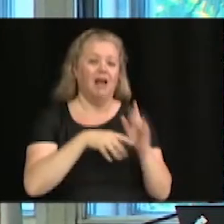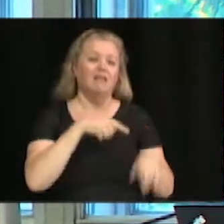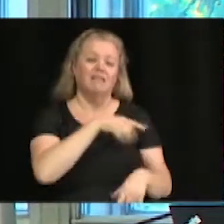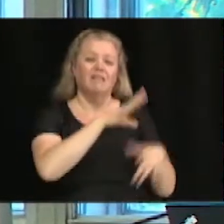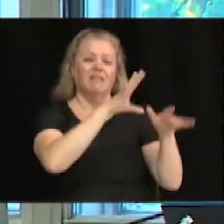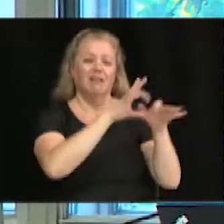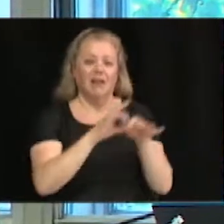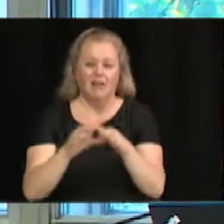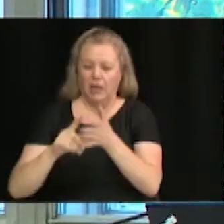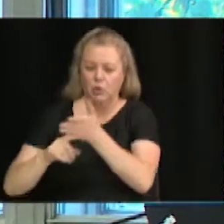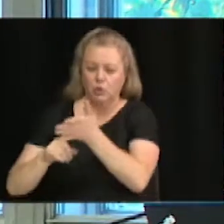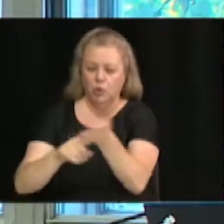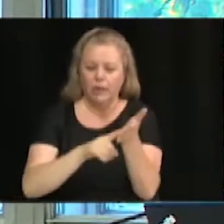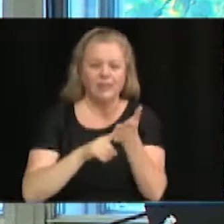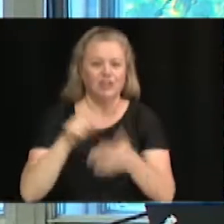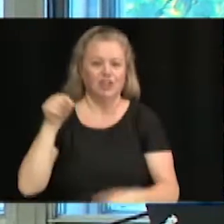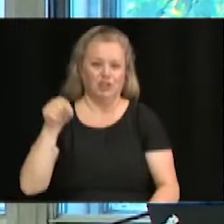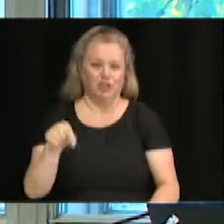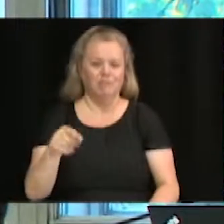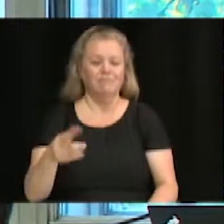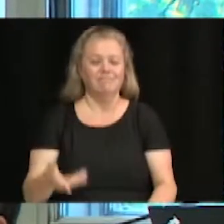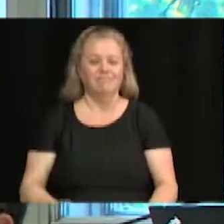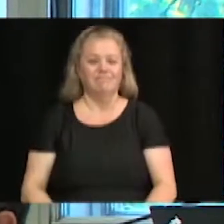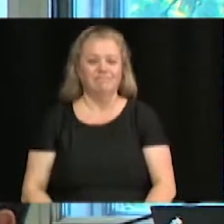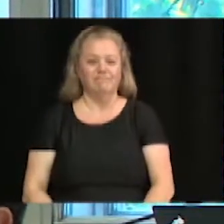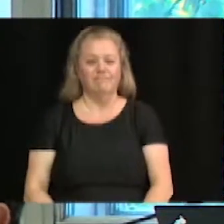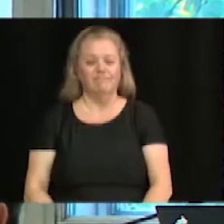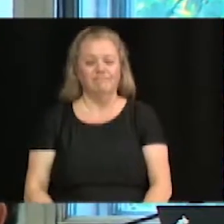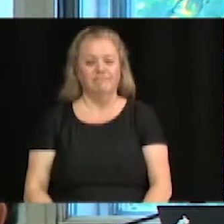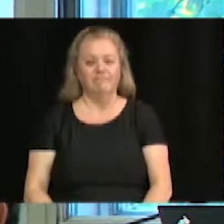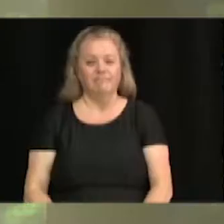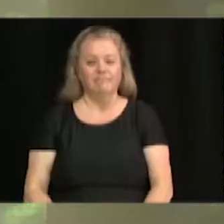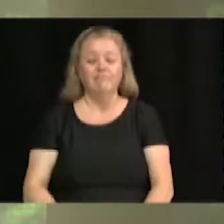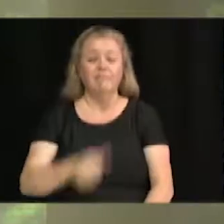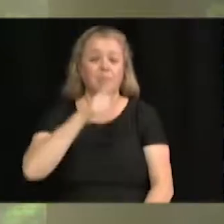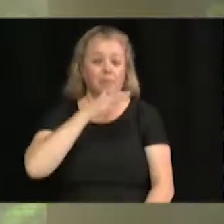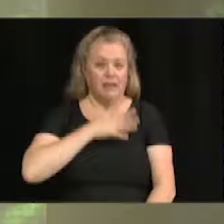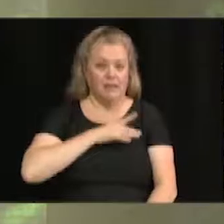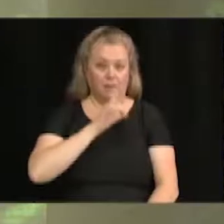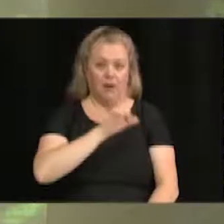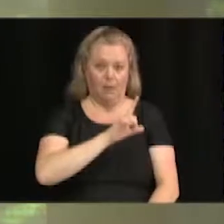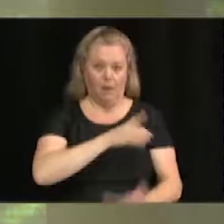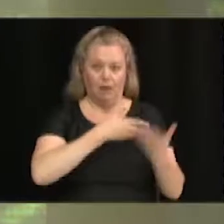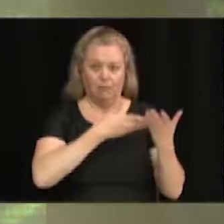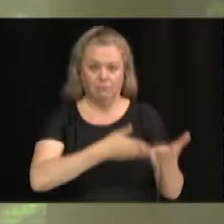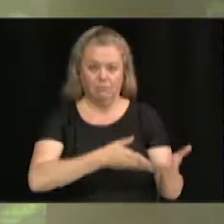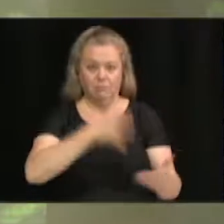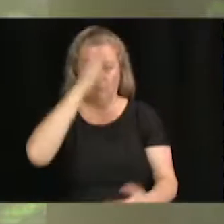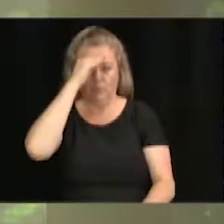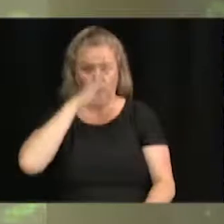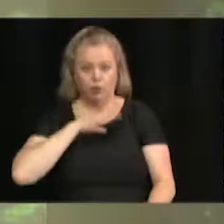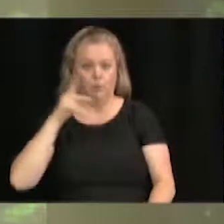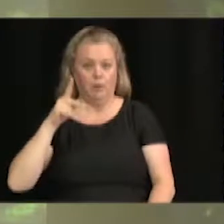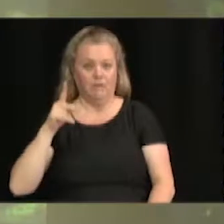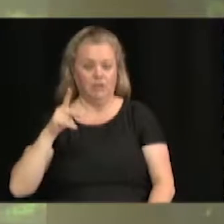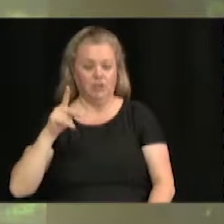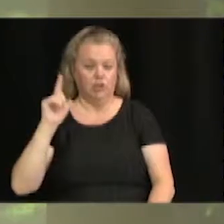'intersection des rues Campania et Grégoire. Mme Lambert. M. Provencher.